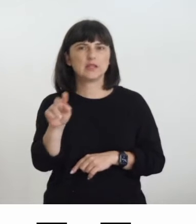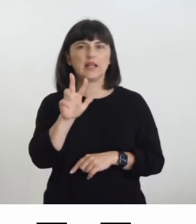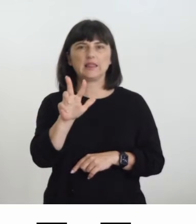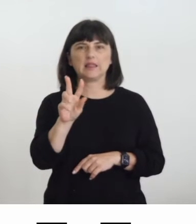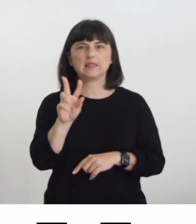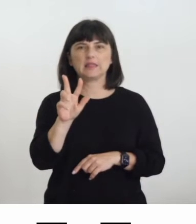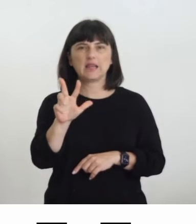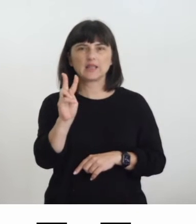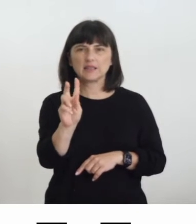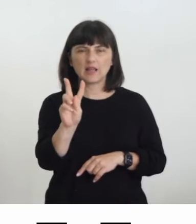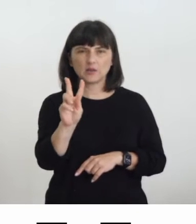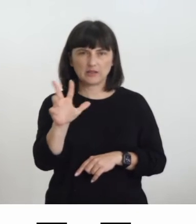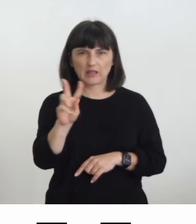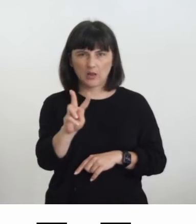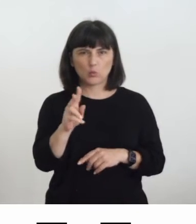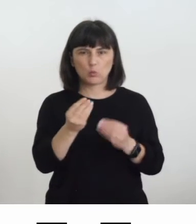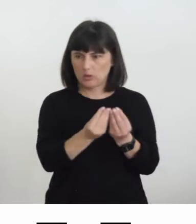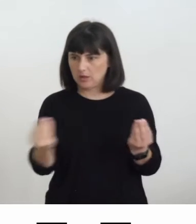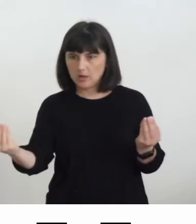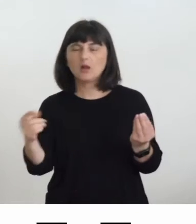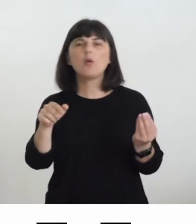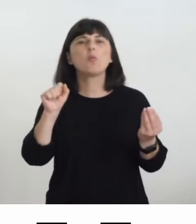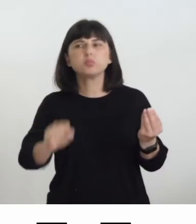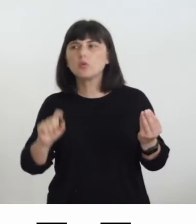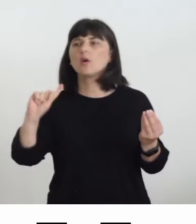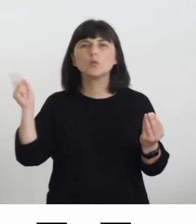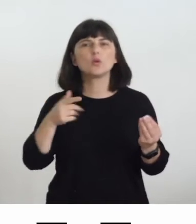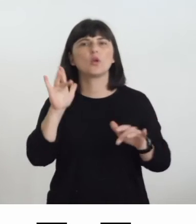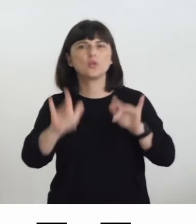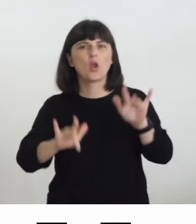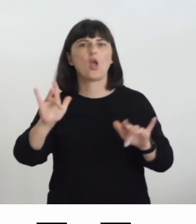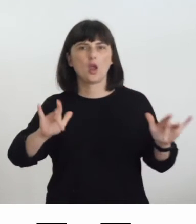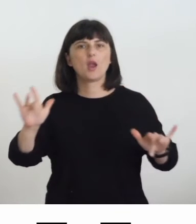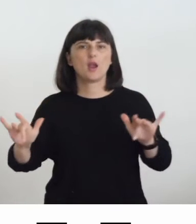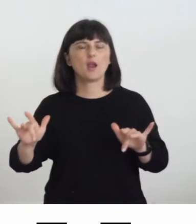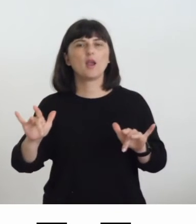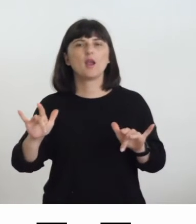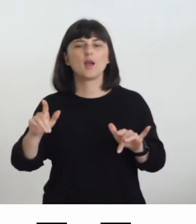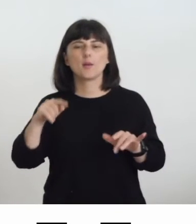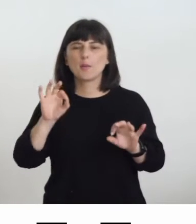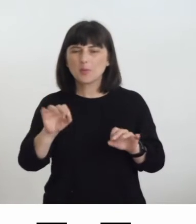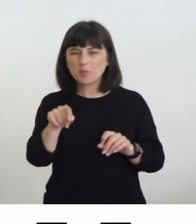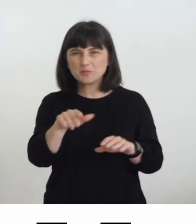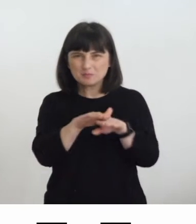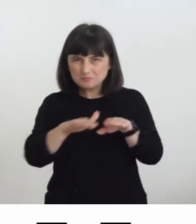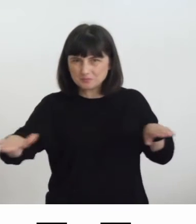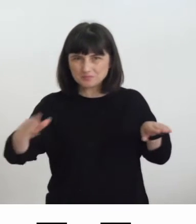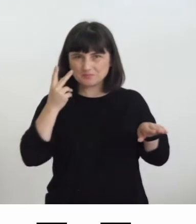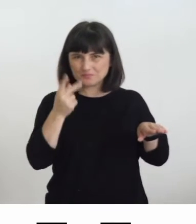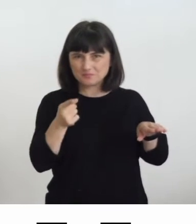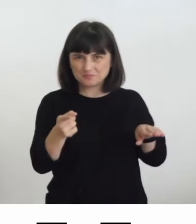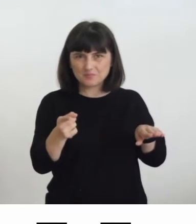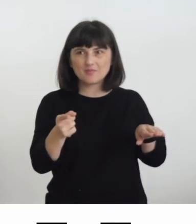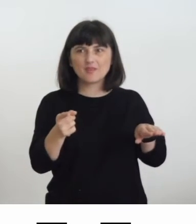elementi in mostra possono essere toccati e oltretutto questo che vedete è un bancone che